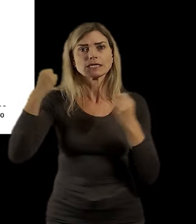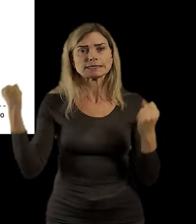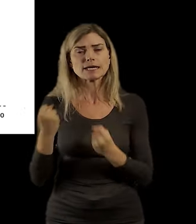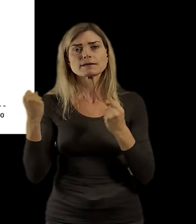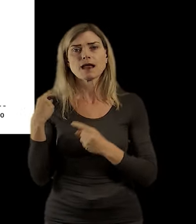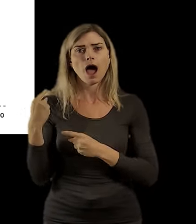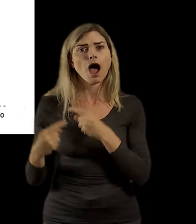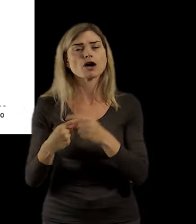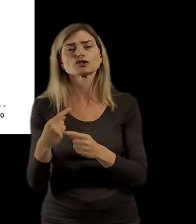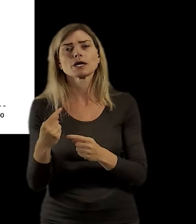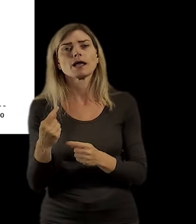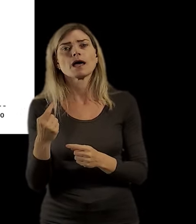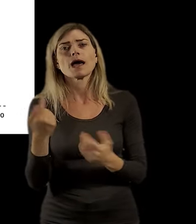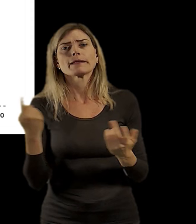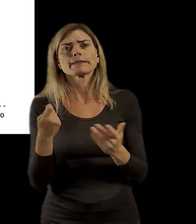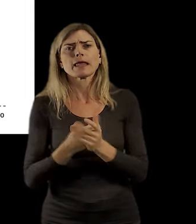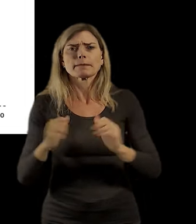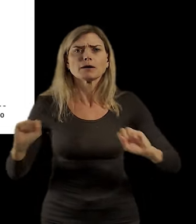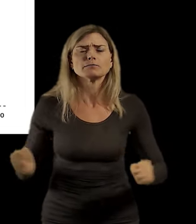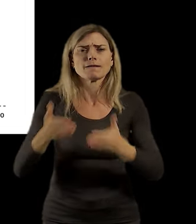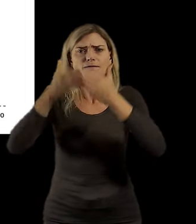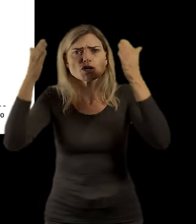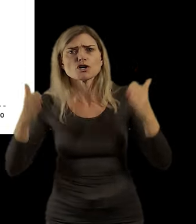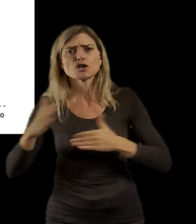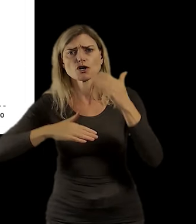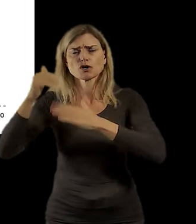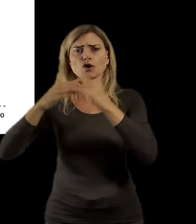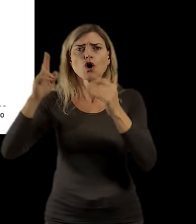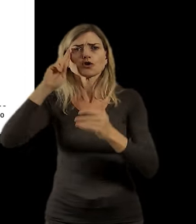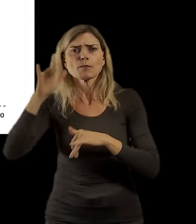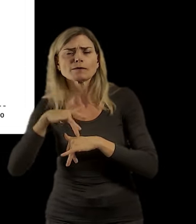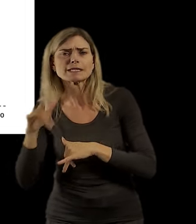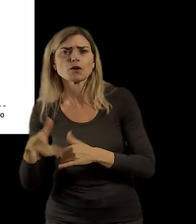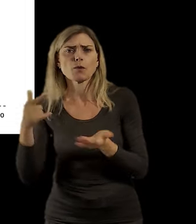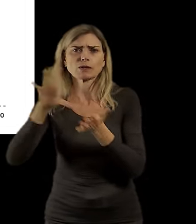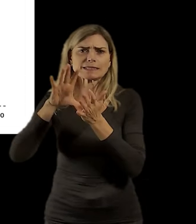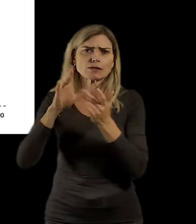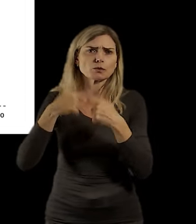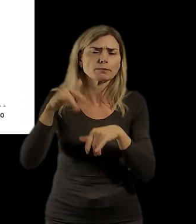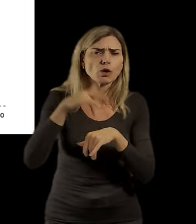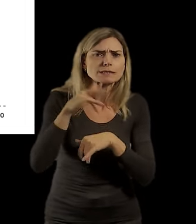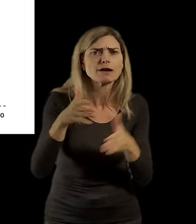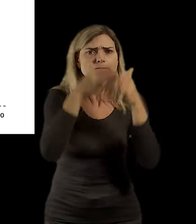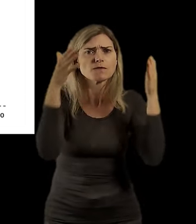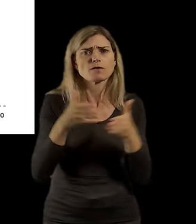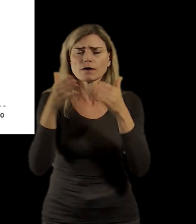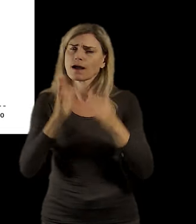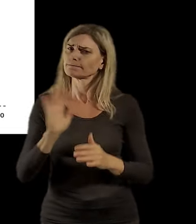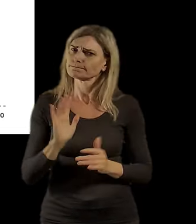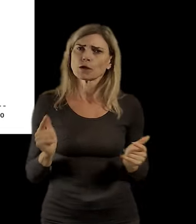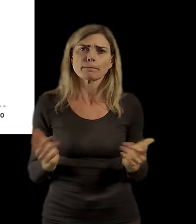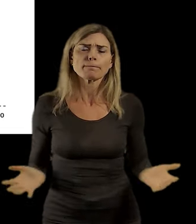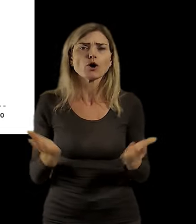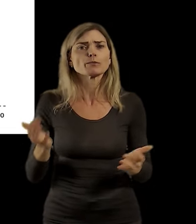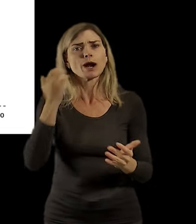nestaví úplně ty velká centra pro seniory a velké domovy pro seniory, ale spíš se podporuje ta ambulantní péče a